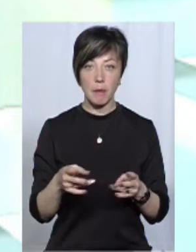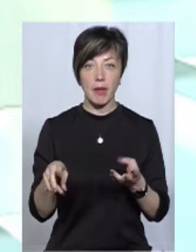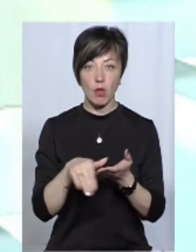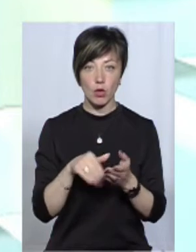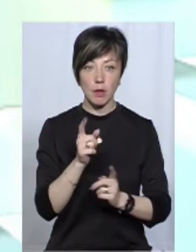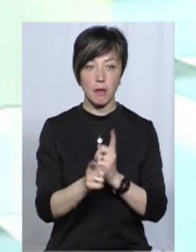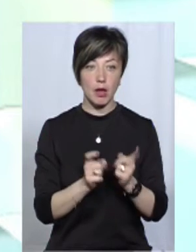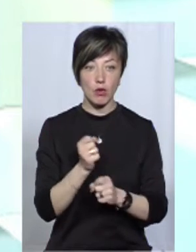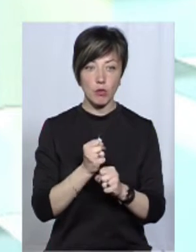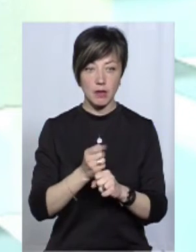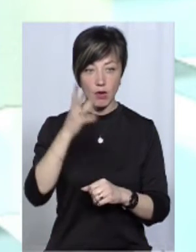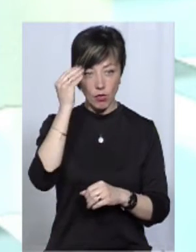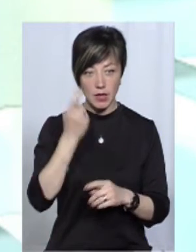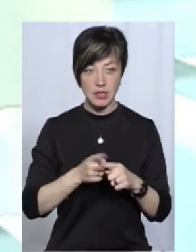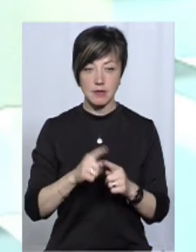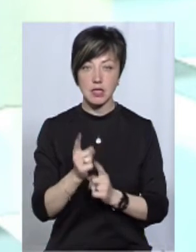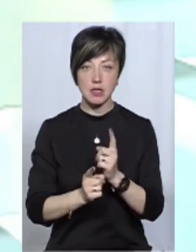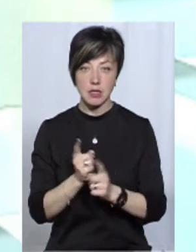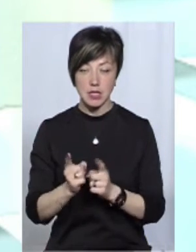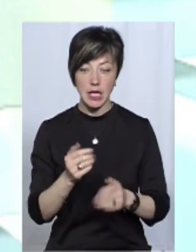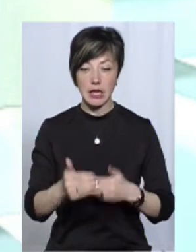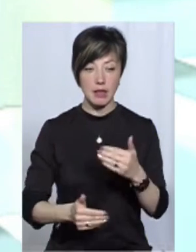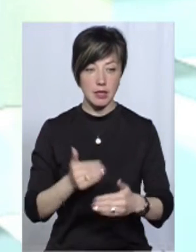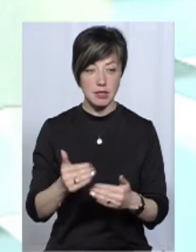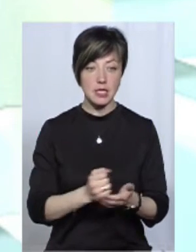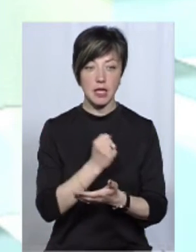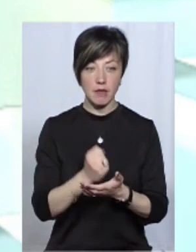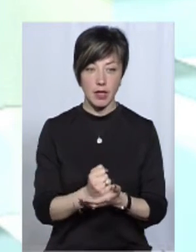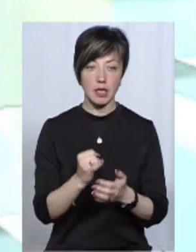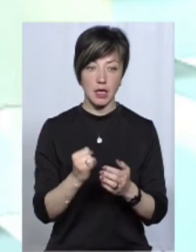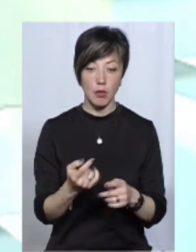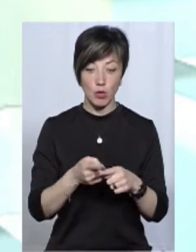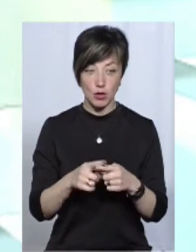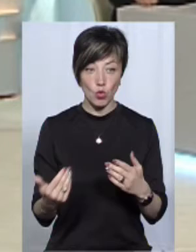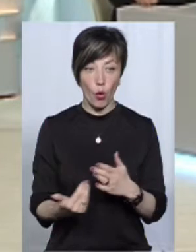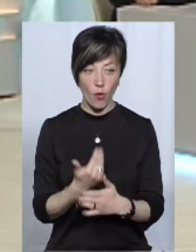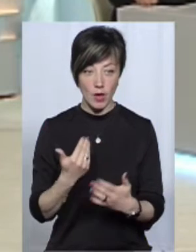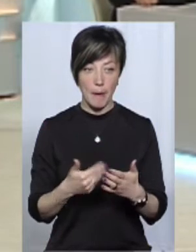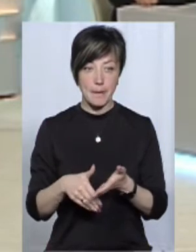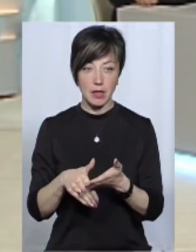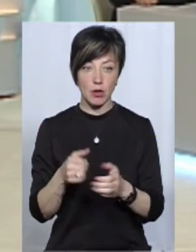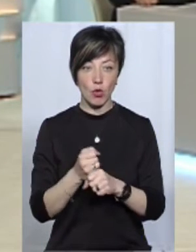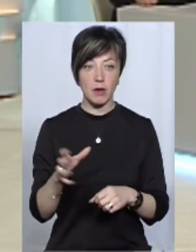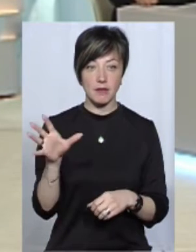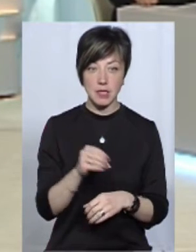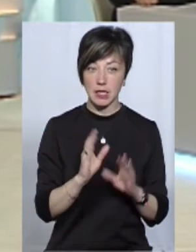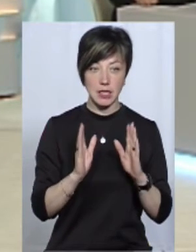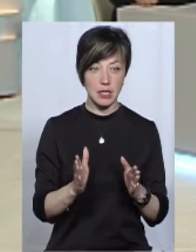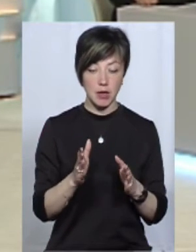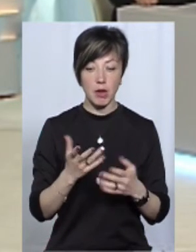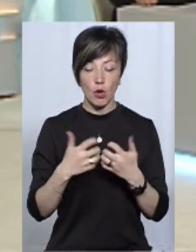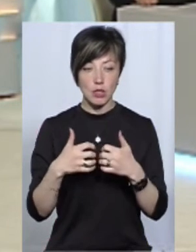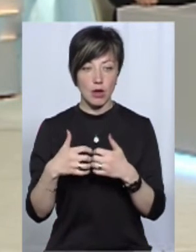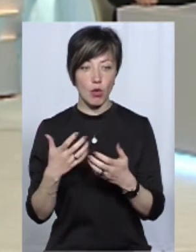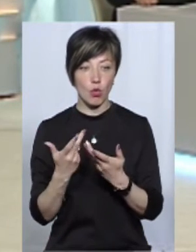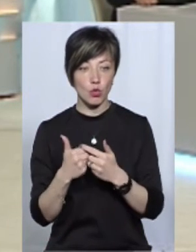треба переробити, врахувати всі ці зміни, ці тенденції, затвердити і по ній вже рахувати. Ну, так роблять всі, і не тільки при